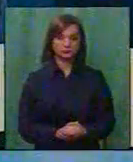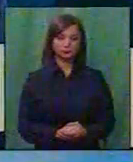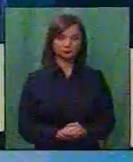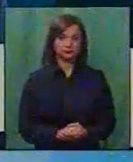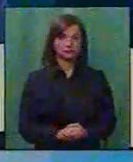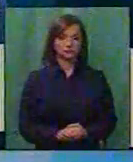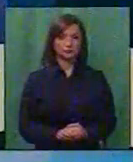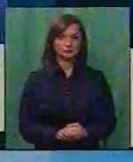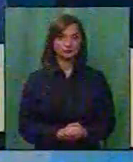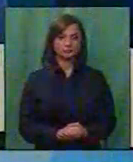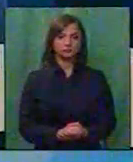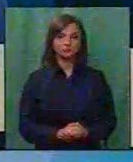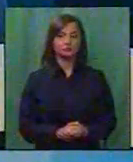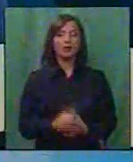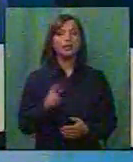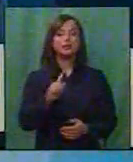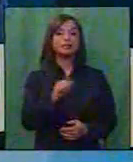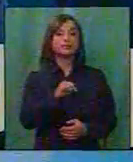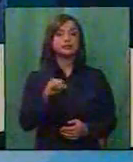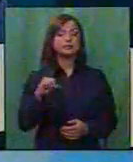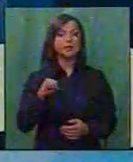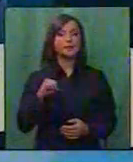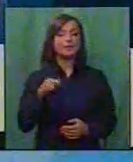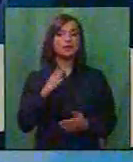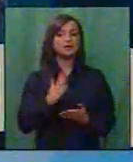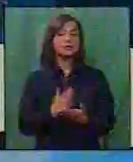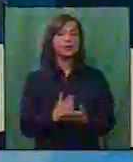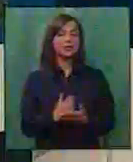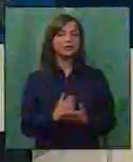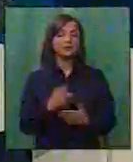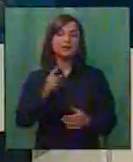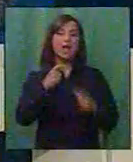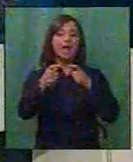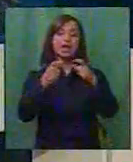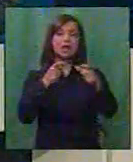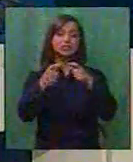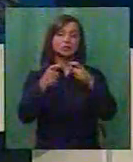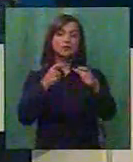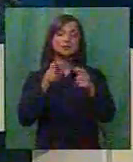Нюкје Ветел, дод дискутоемт дрејтата е промијува.